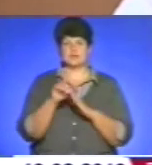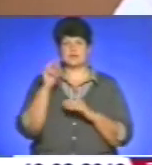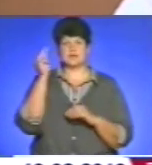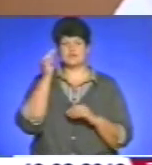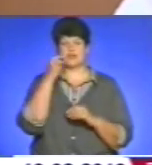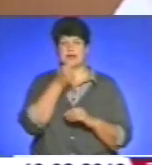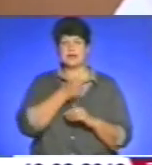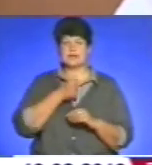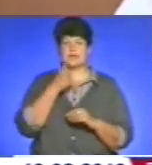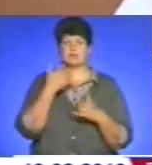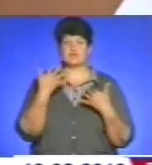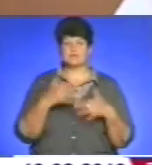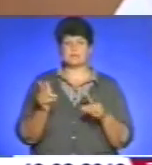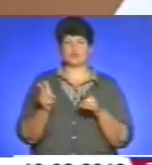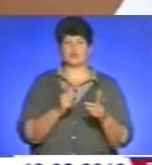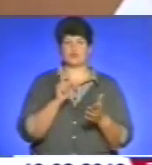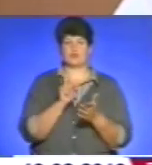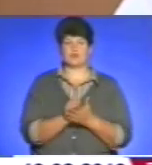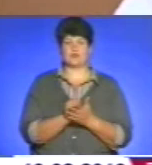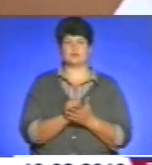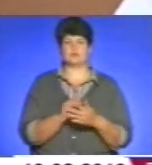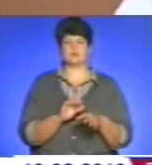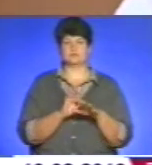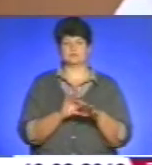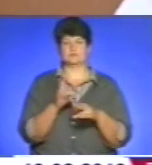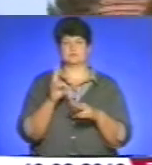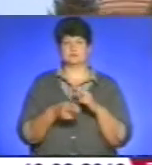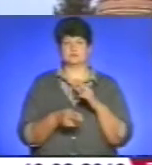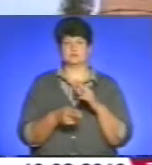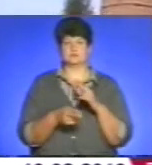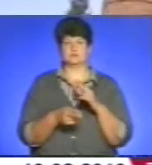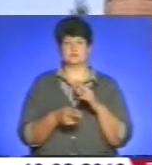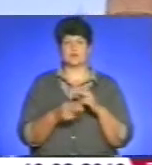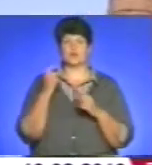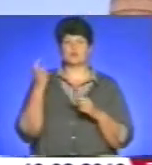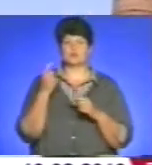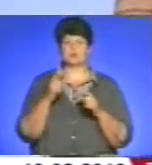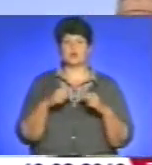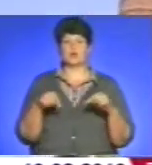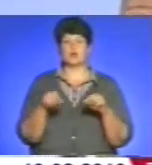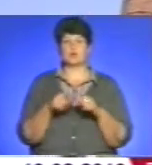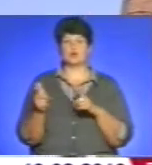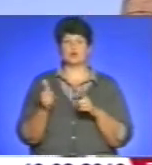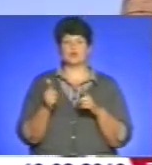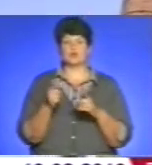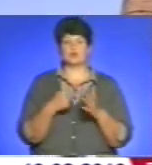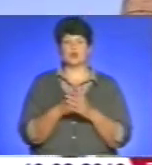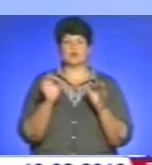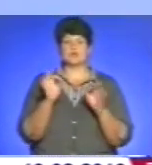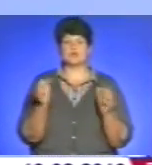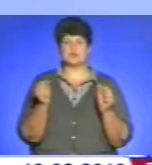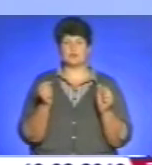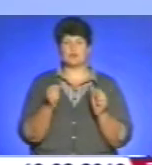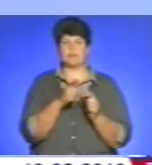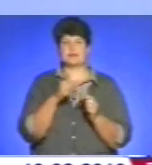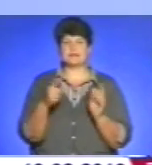ми вже підготовку маємо до початку завершити. Господарський комплекс області готовий до осінньо-зимового періоду на